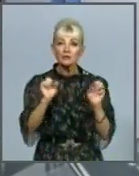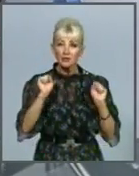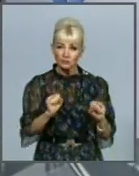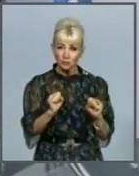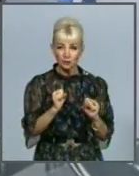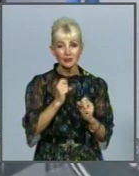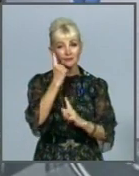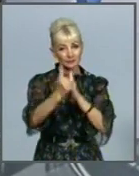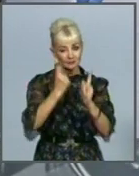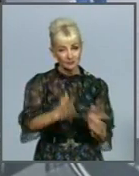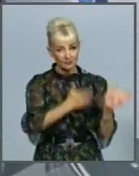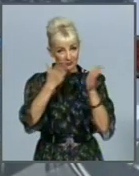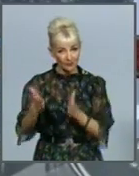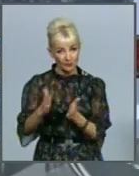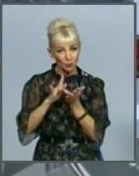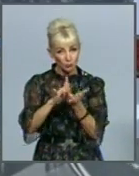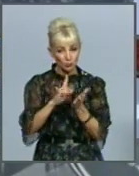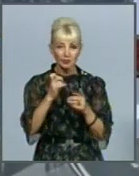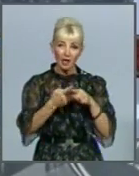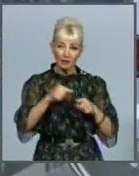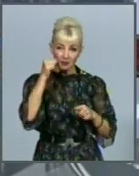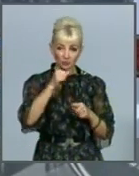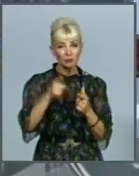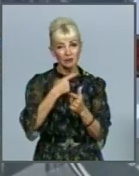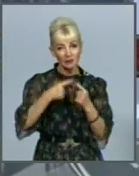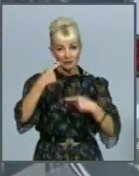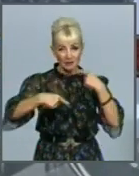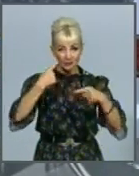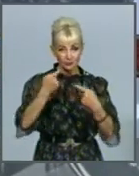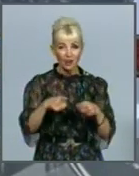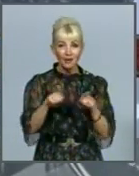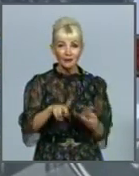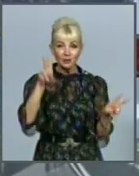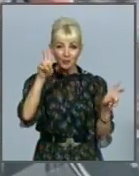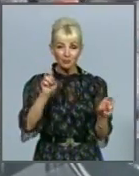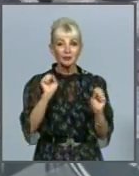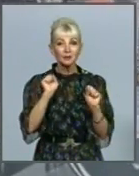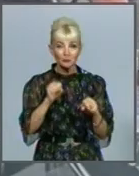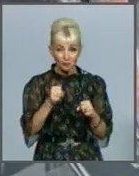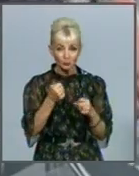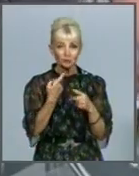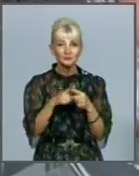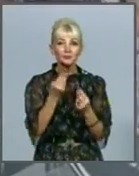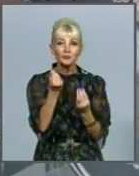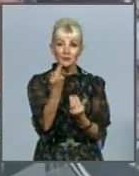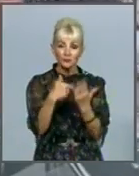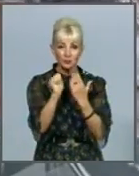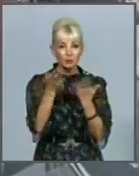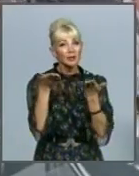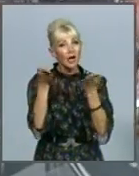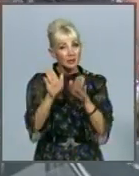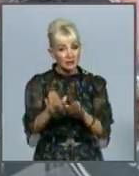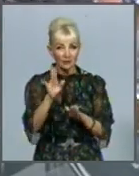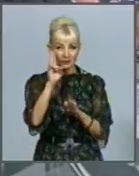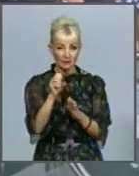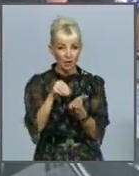перебронювати ці тури або ж на цей рік, або ж на наступний. Також компанії можуть депонувати кошти, тобто вони залишаються